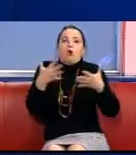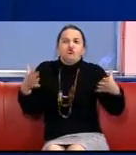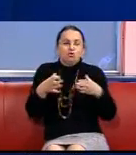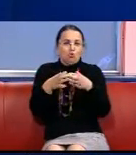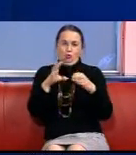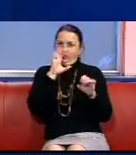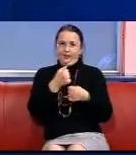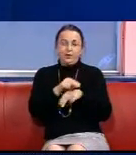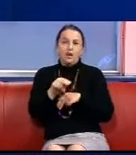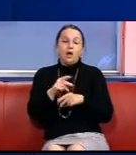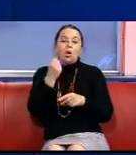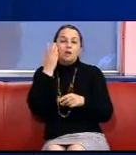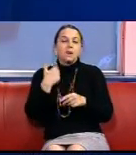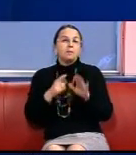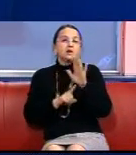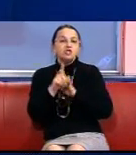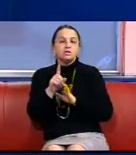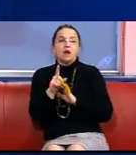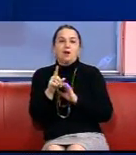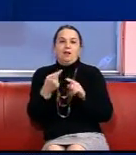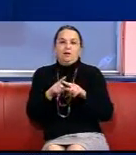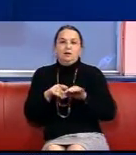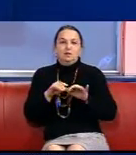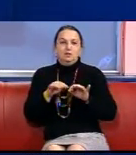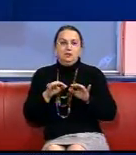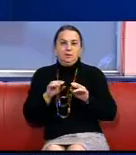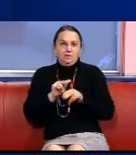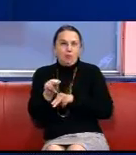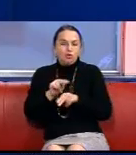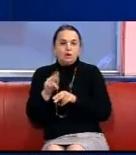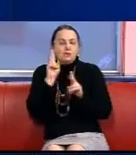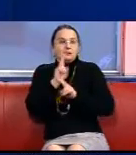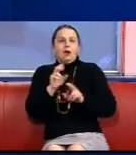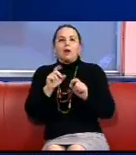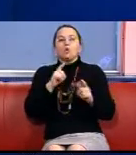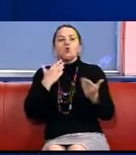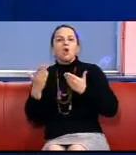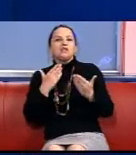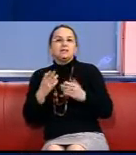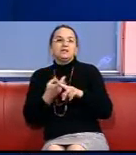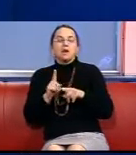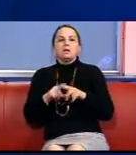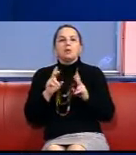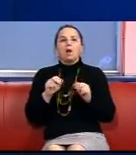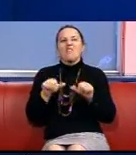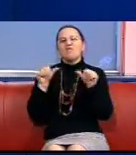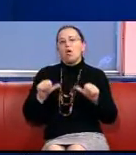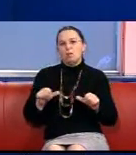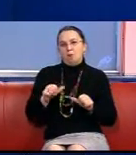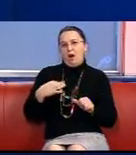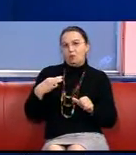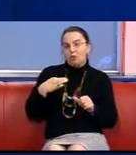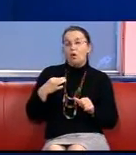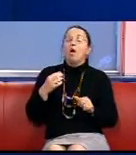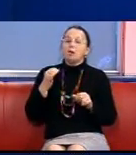приступали, ми дуже волновались Як люди будуть відноситися до процесу обучення Не будуть ли відноситися до цього формально І були дуже раді,